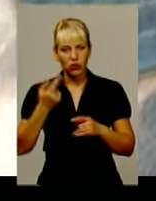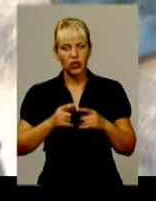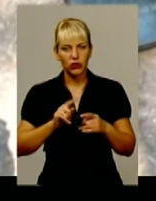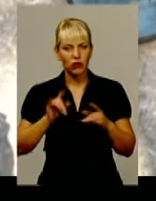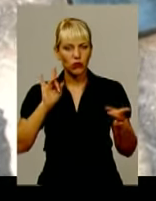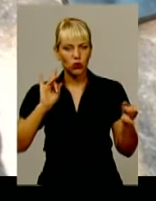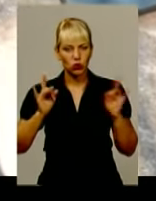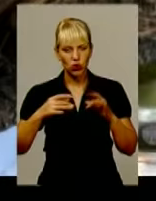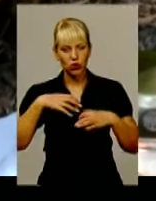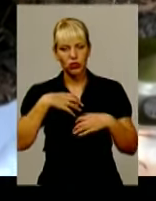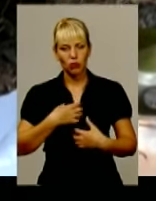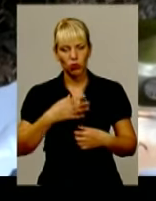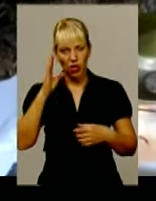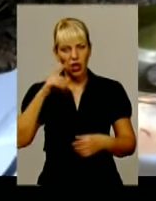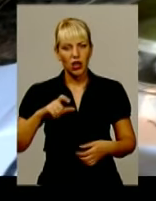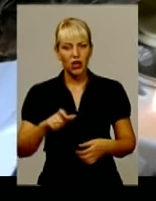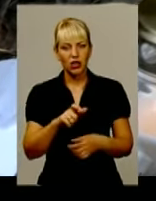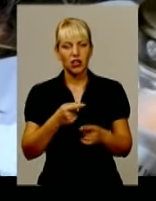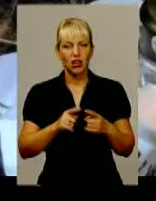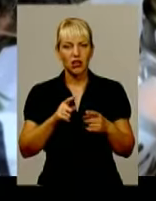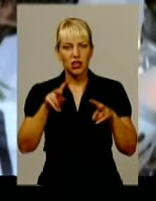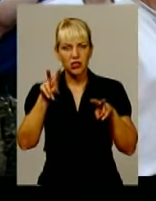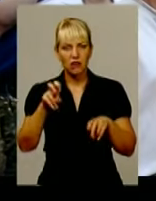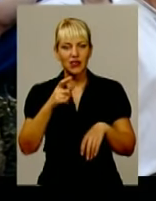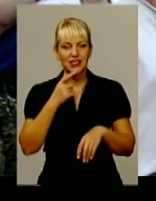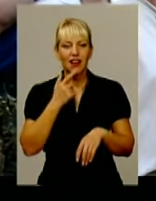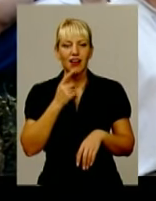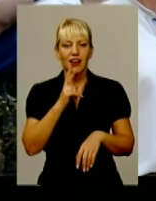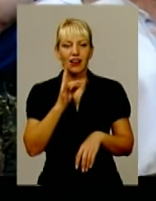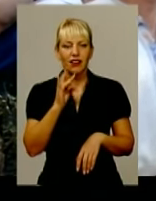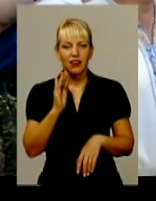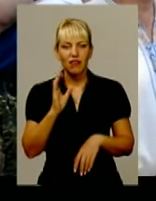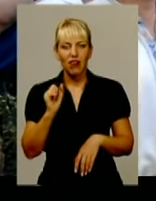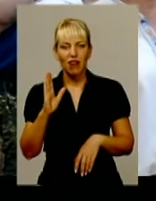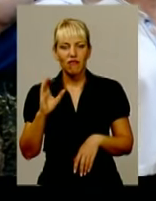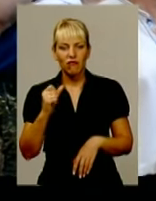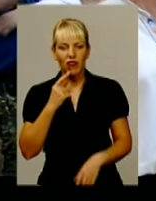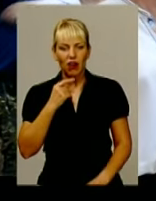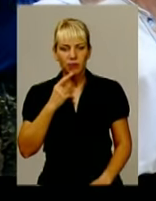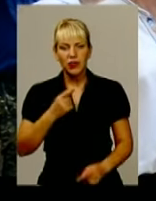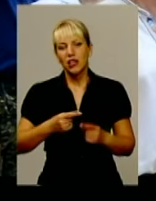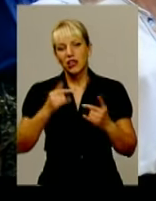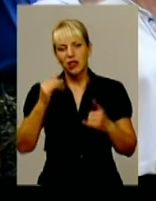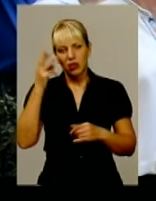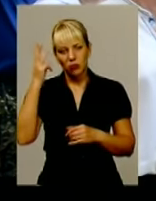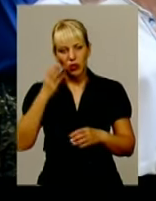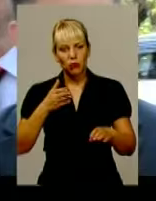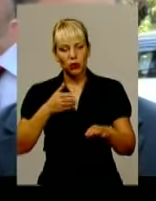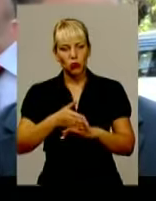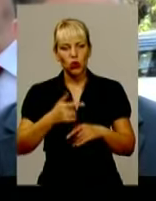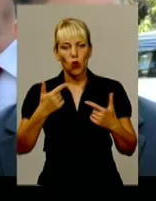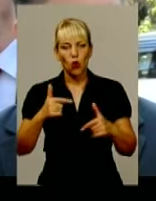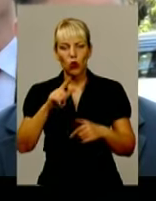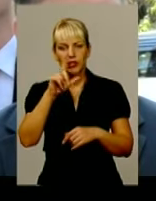Навіть ріку, яка протікає поблизу, називають кривавою. Цього дня віддати шану героям на Хмельниччину прибули гості з-за кордону,